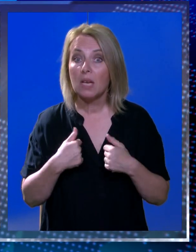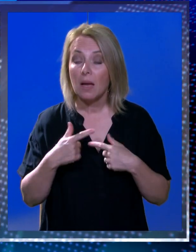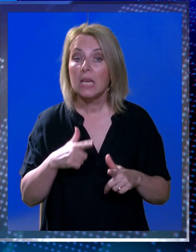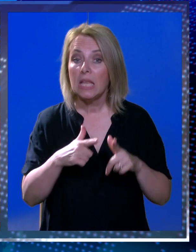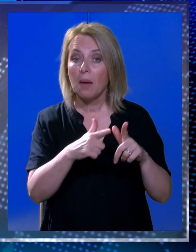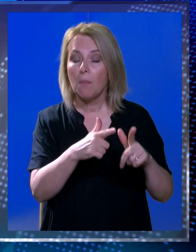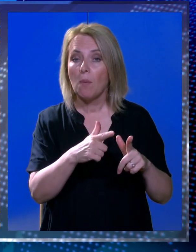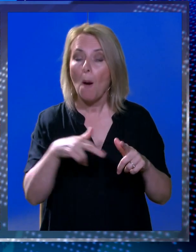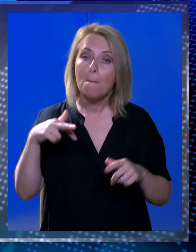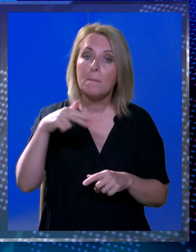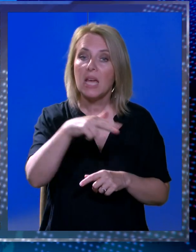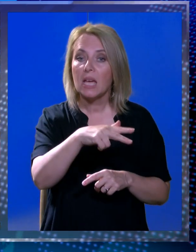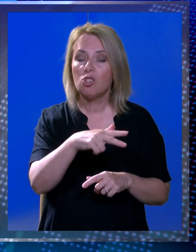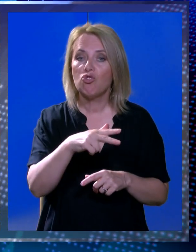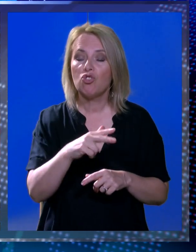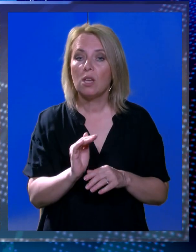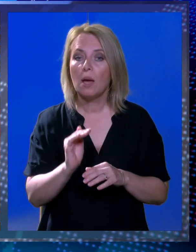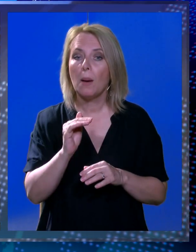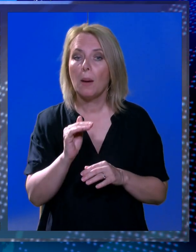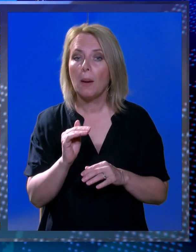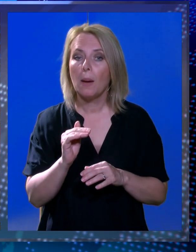primjer preći